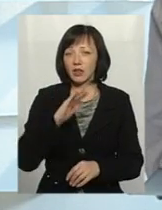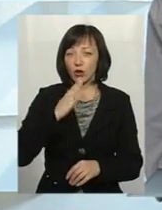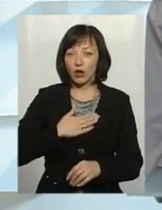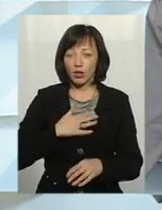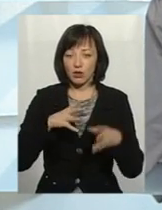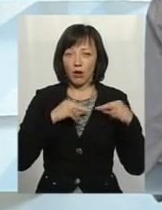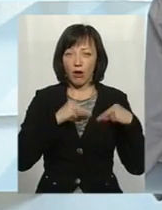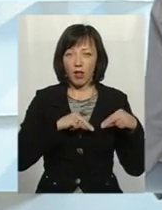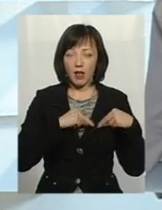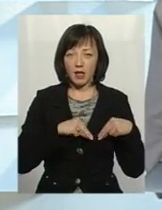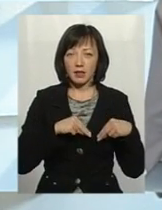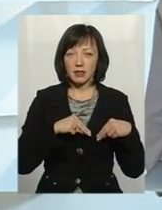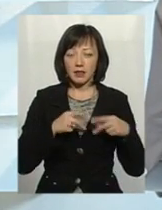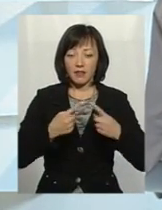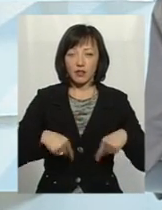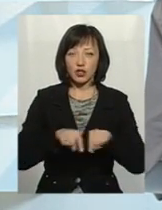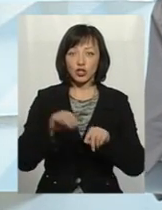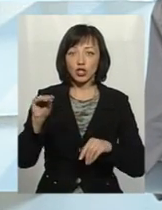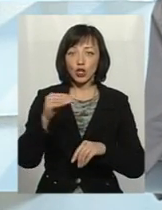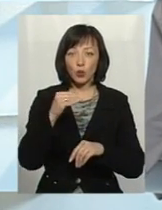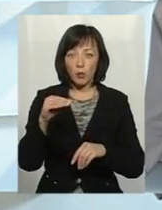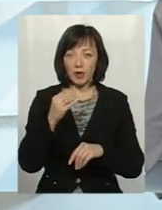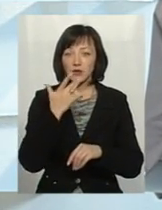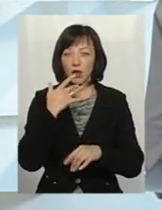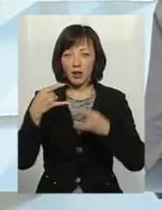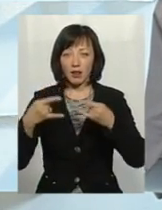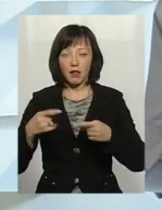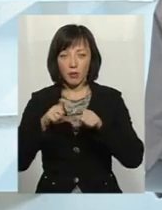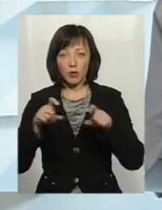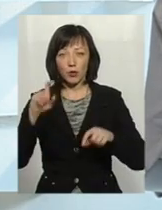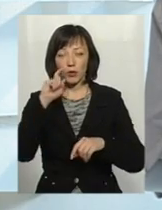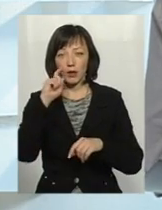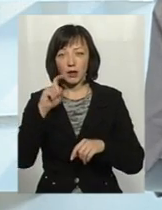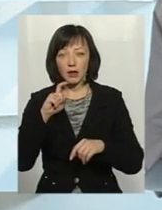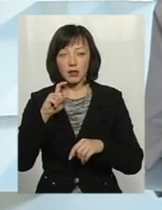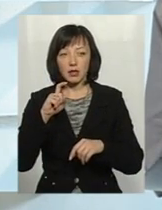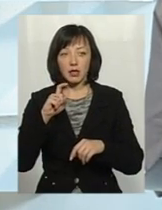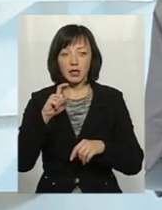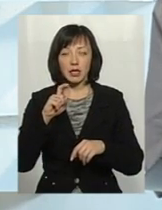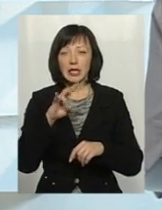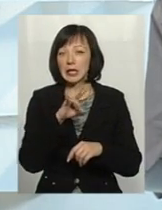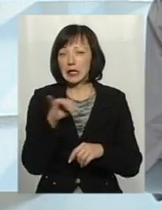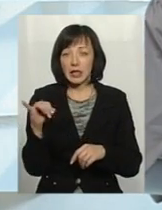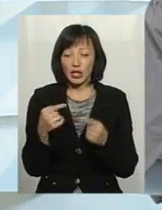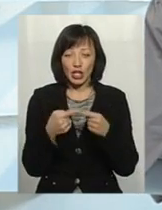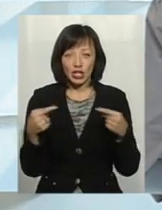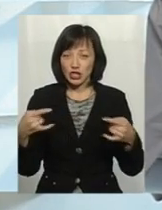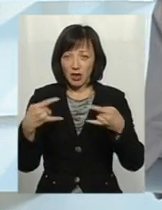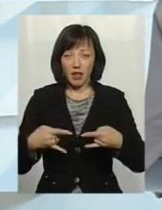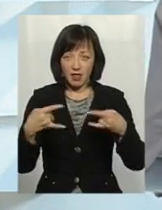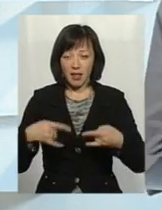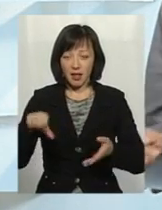колеги з філії Житомирської національного телеканалу України, ні інші